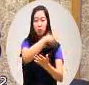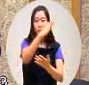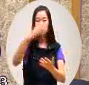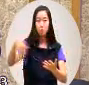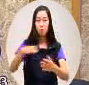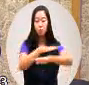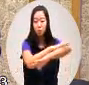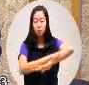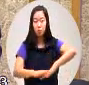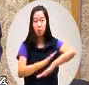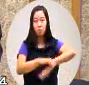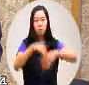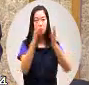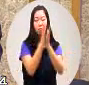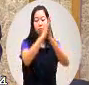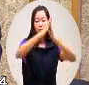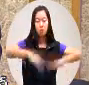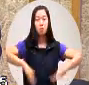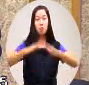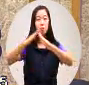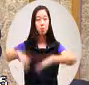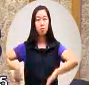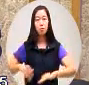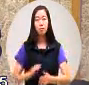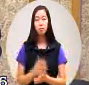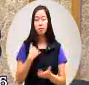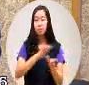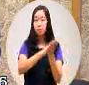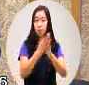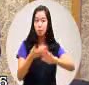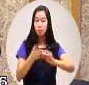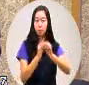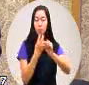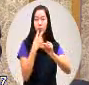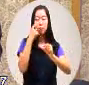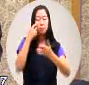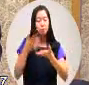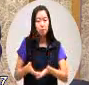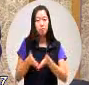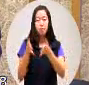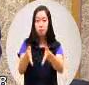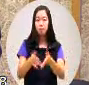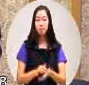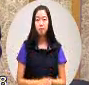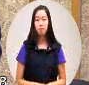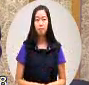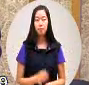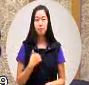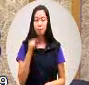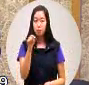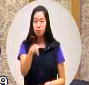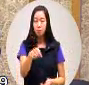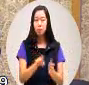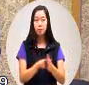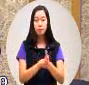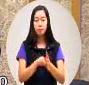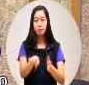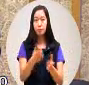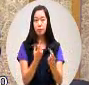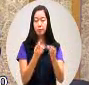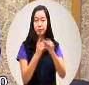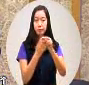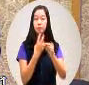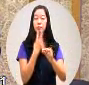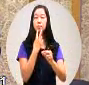整个是坍塌所以变成说中央非常重视这一个所以在当时的话就是中央